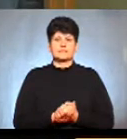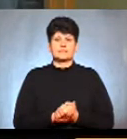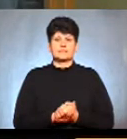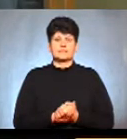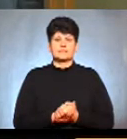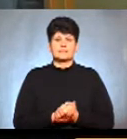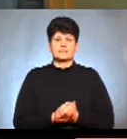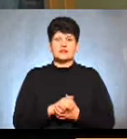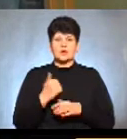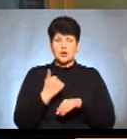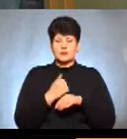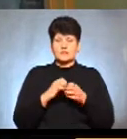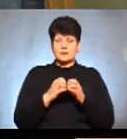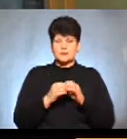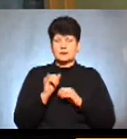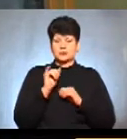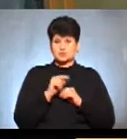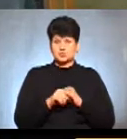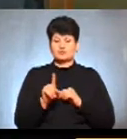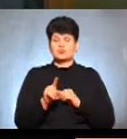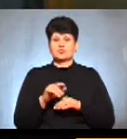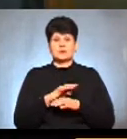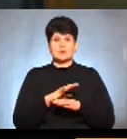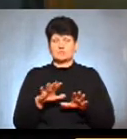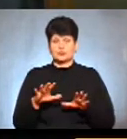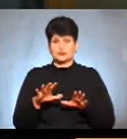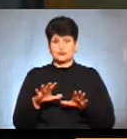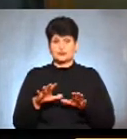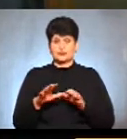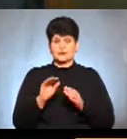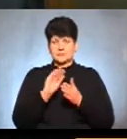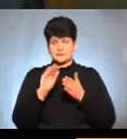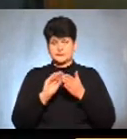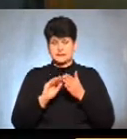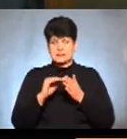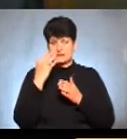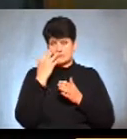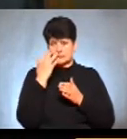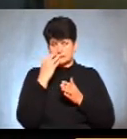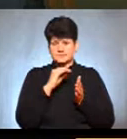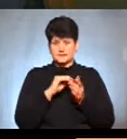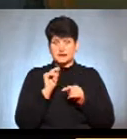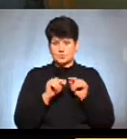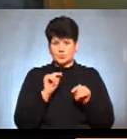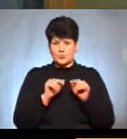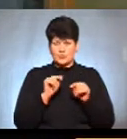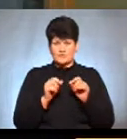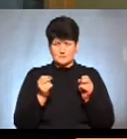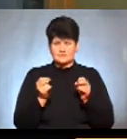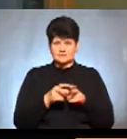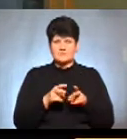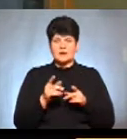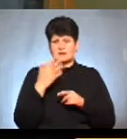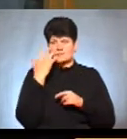Головна проблема в тому, що не було трафарету для сліпих, надрукованих шрифтом Брайля, за допомогою якого